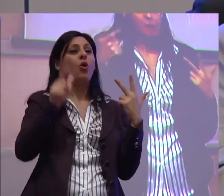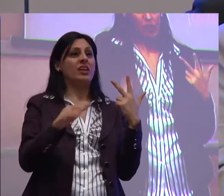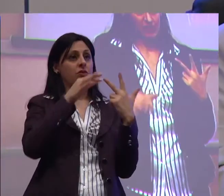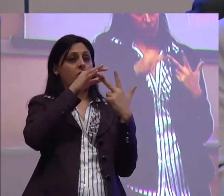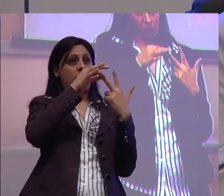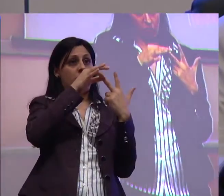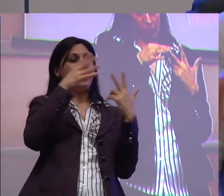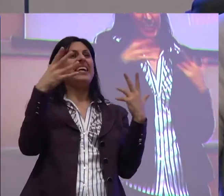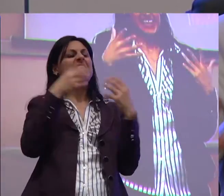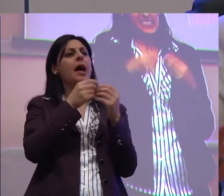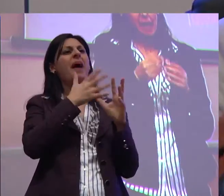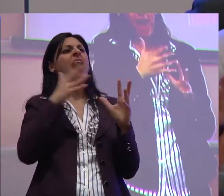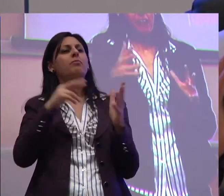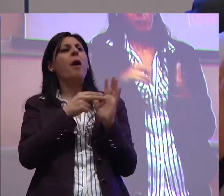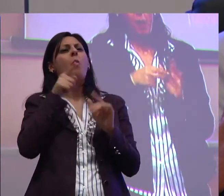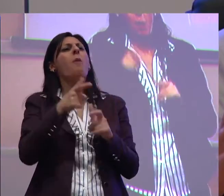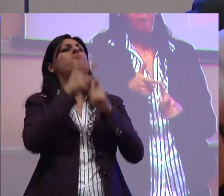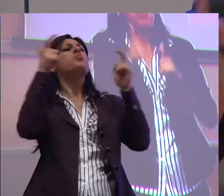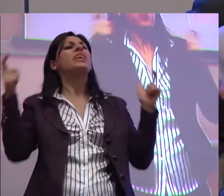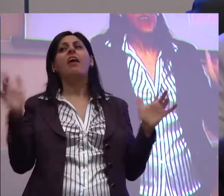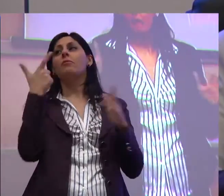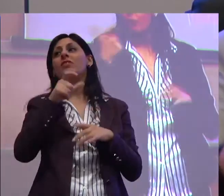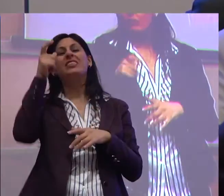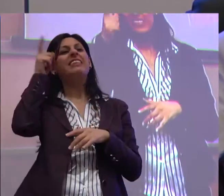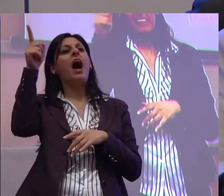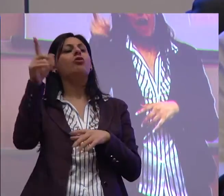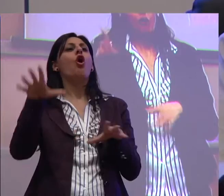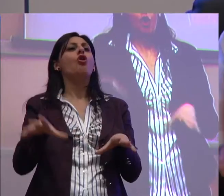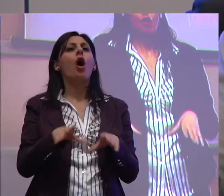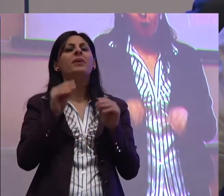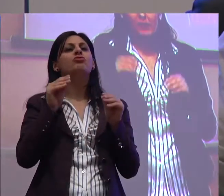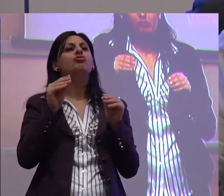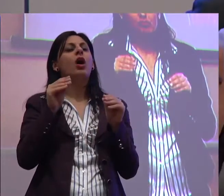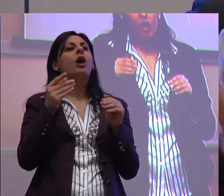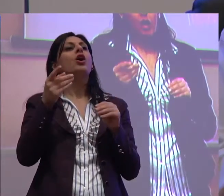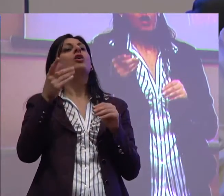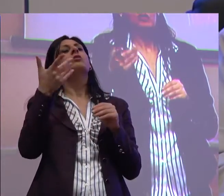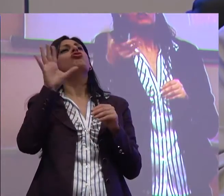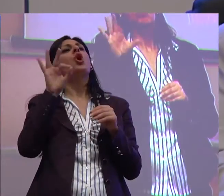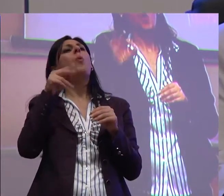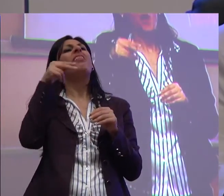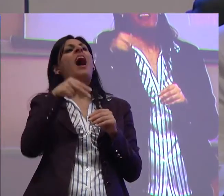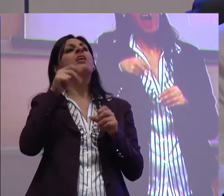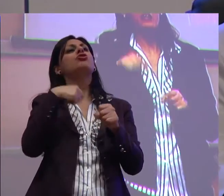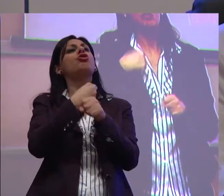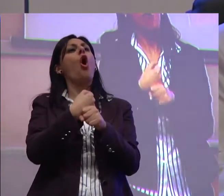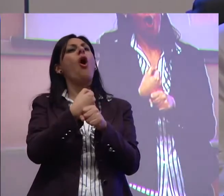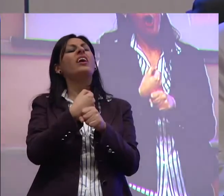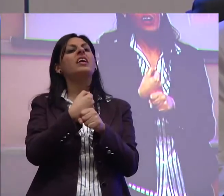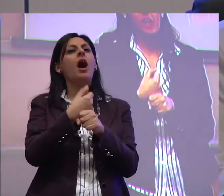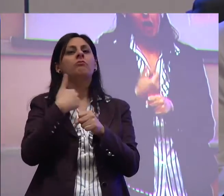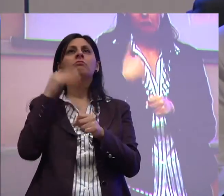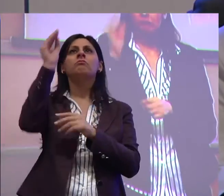tutti gli altri problemi, ma questo è proprio drammatico, perché lo Stato sta annullando, tra l'altro, 50 anni di storia, 50 anni di